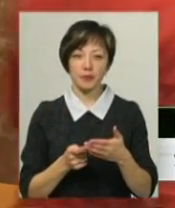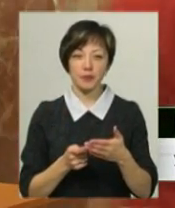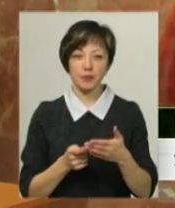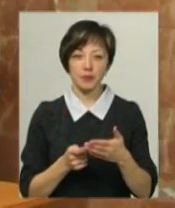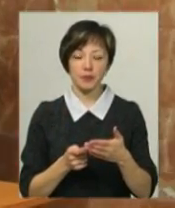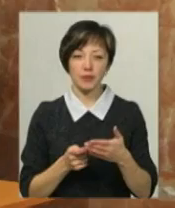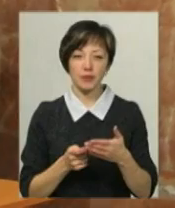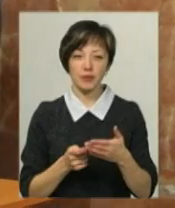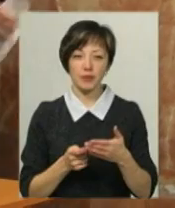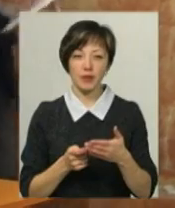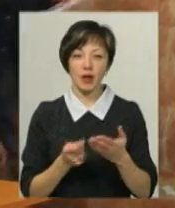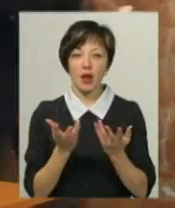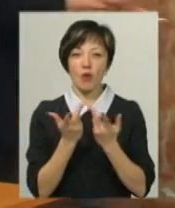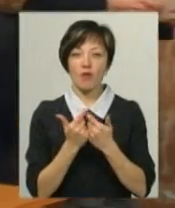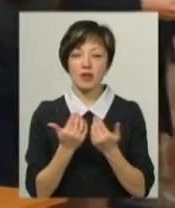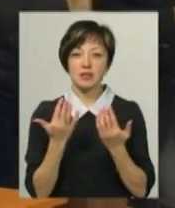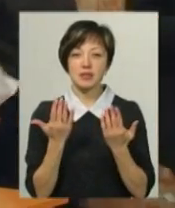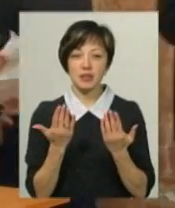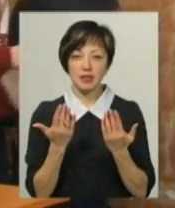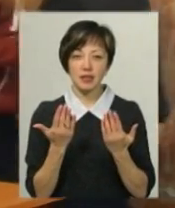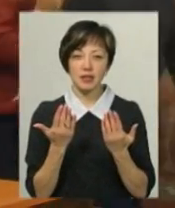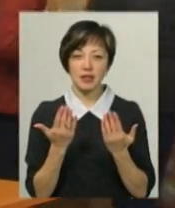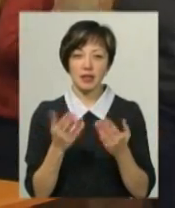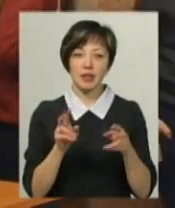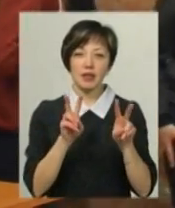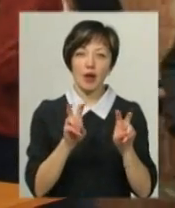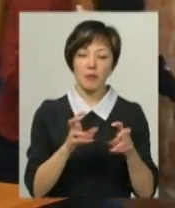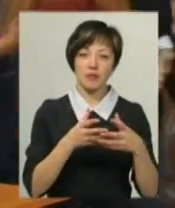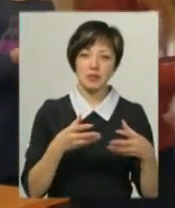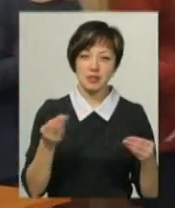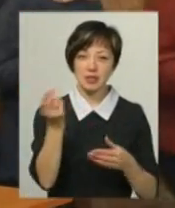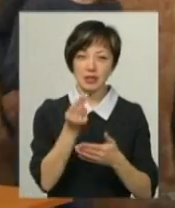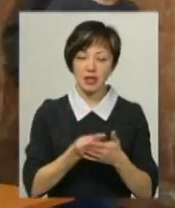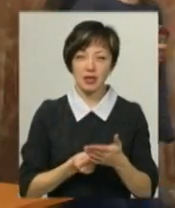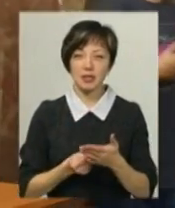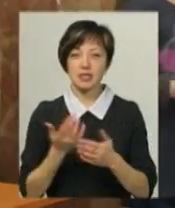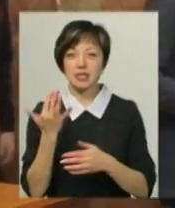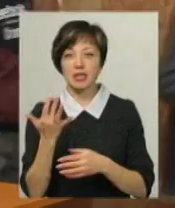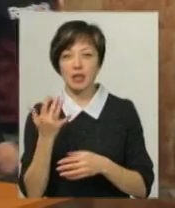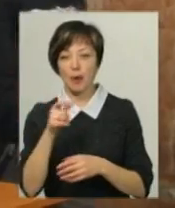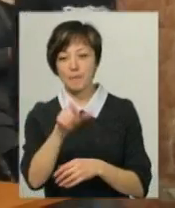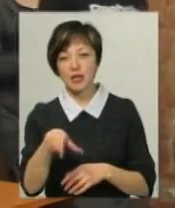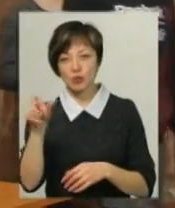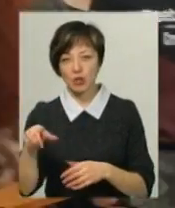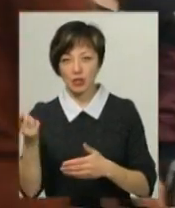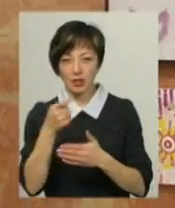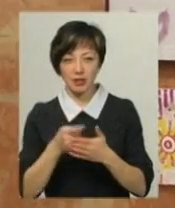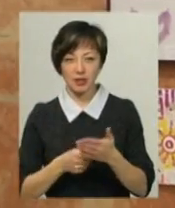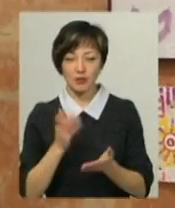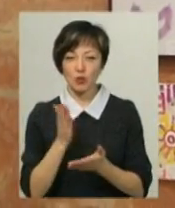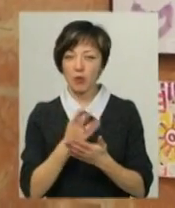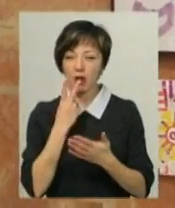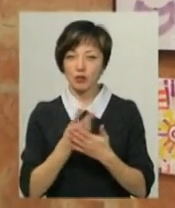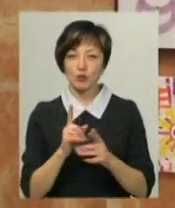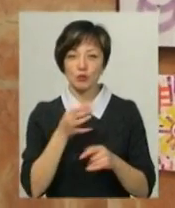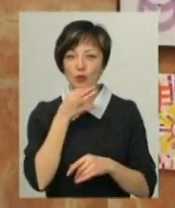І рахували, скільки картин, наприклад, весни, там зображено, скільки персонажів на картині зображено. Мені